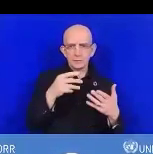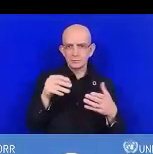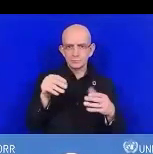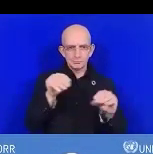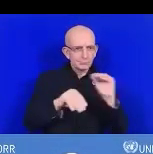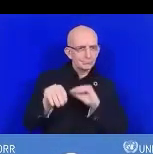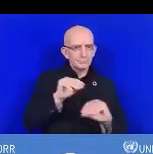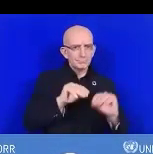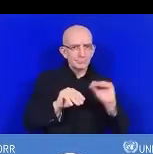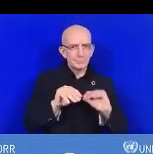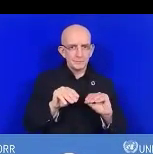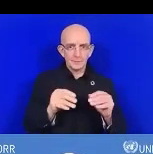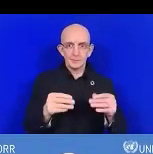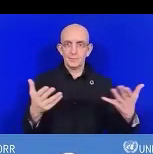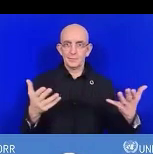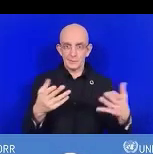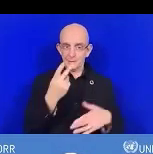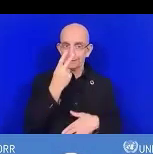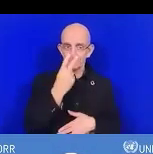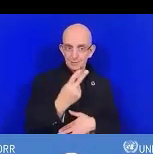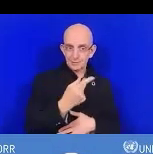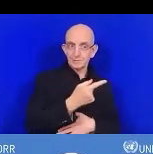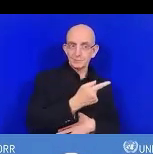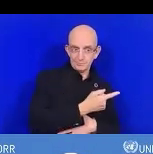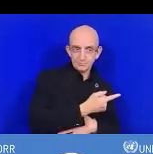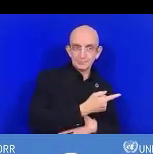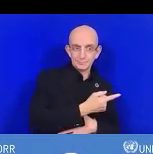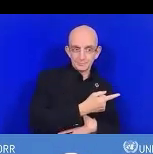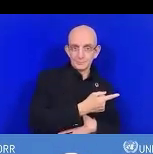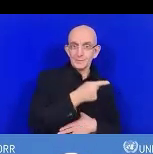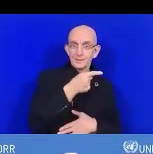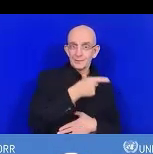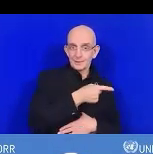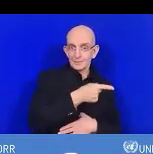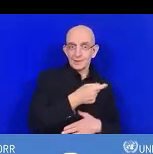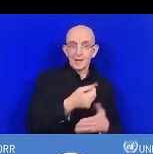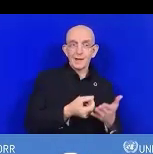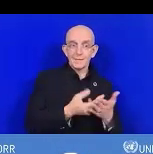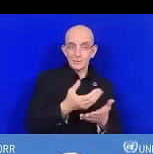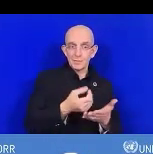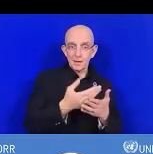La page d'information a toutes ces informations qui